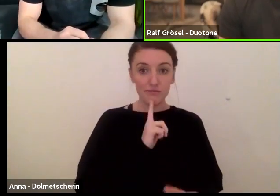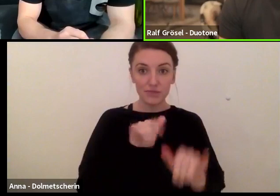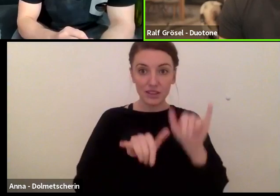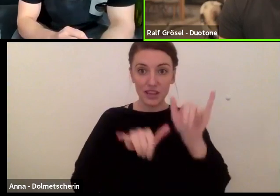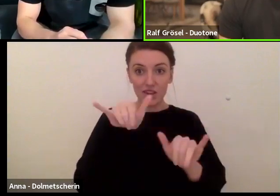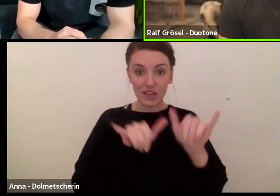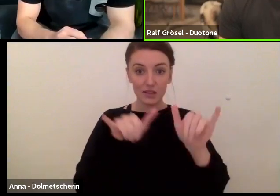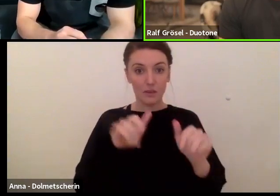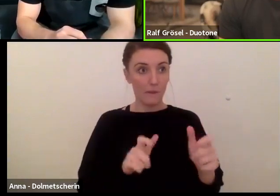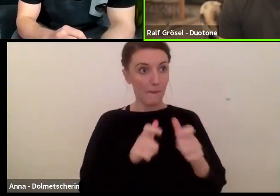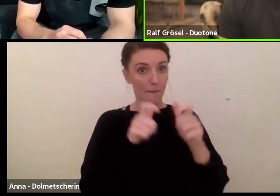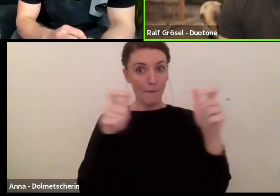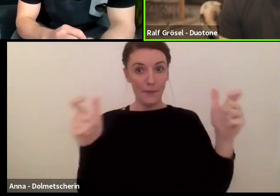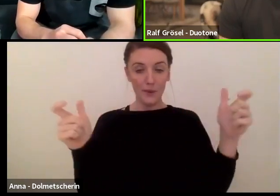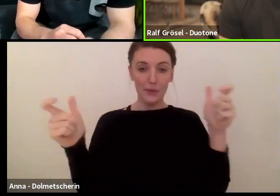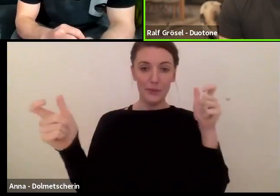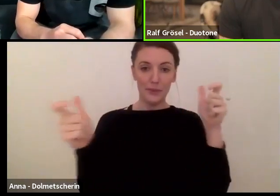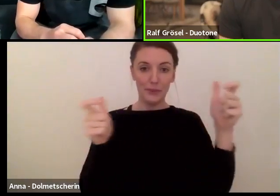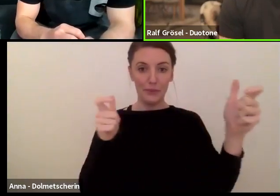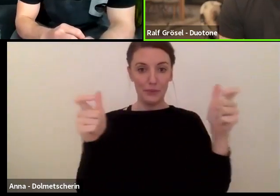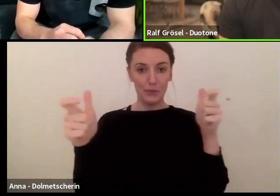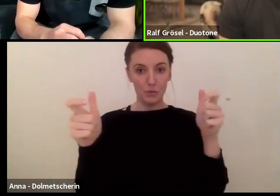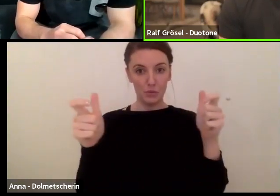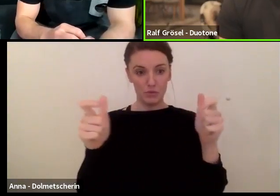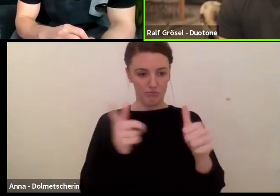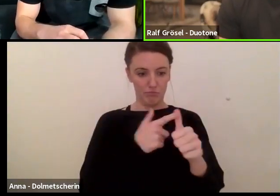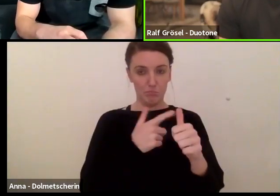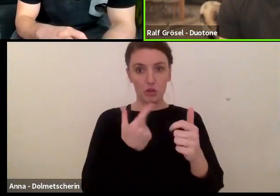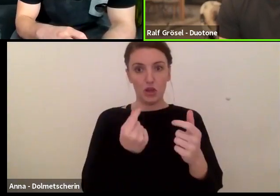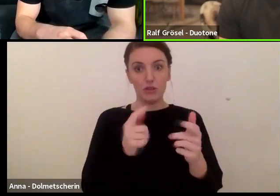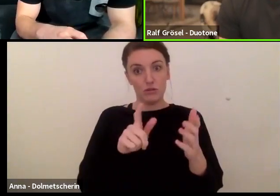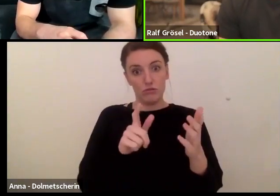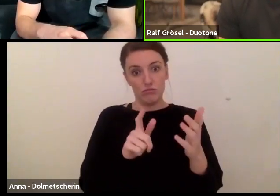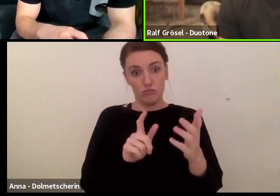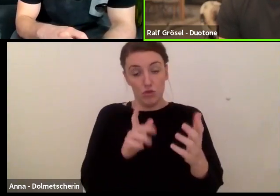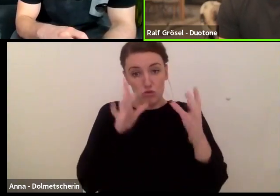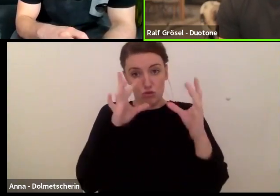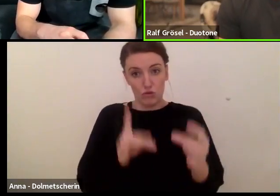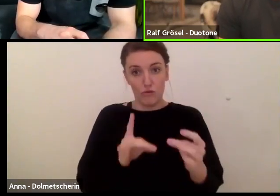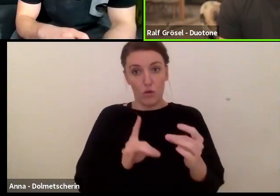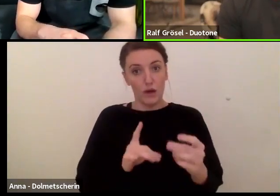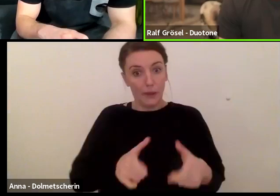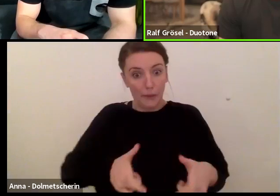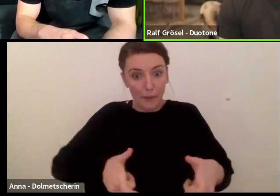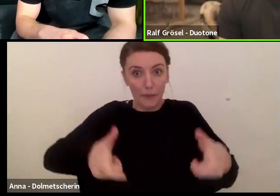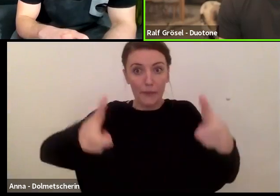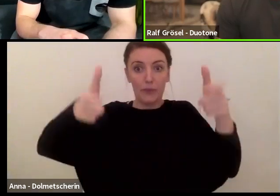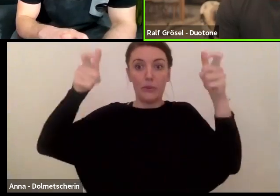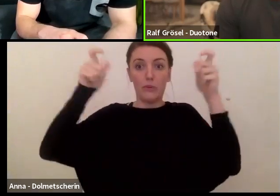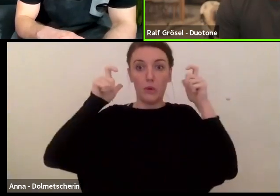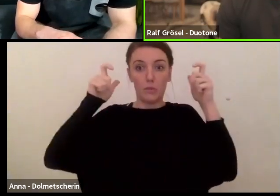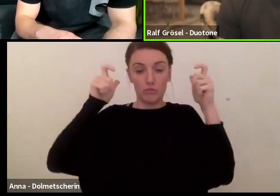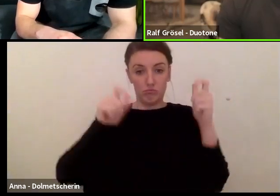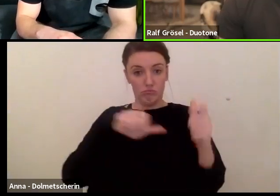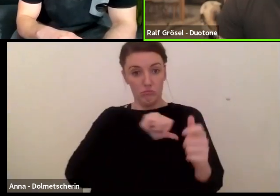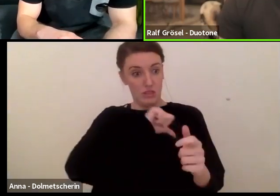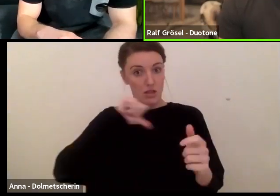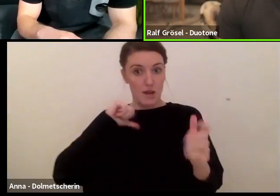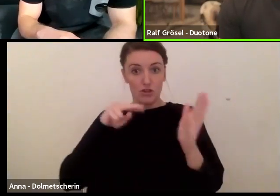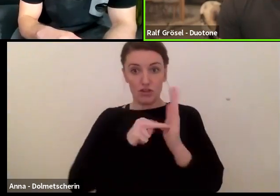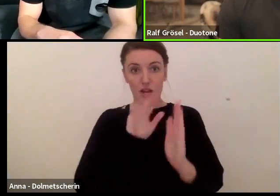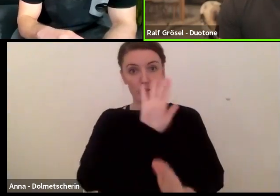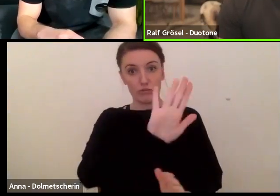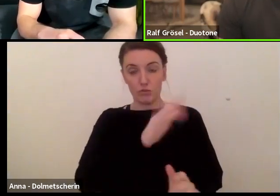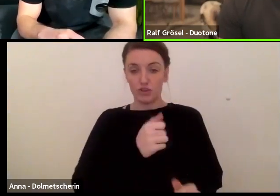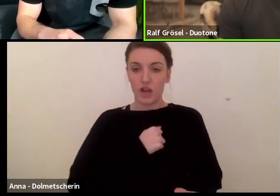genommen sorgt dafür, dass letztendlich der Kite a früh fliegt, also wirklich von alleine am Himmel steht. Das ist das eine. Und das